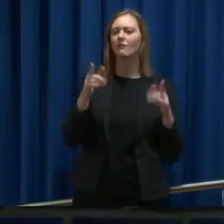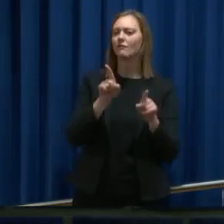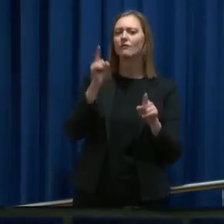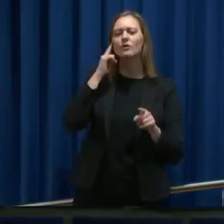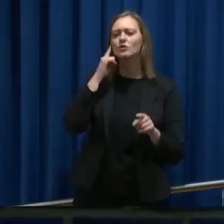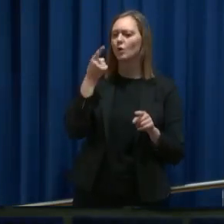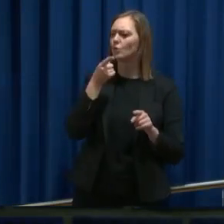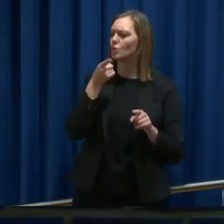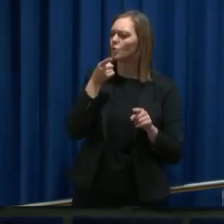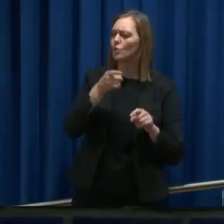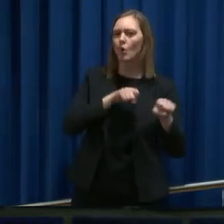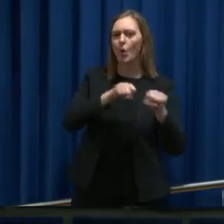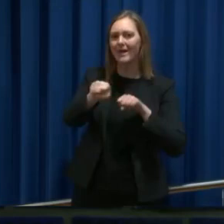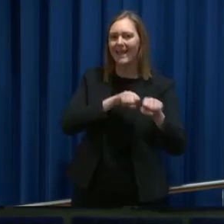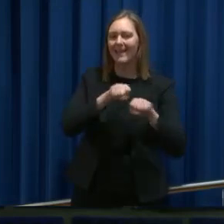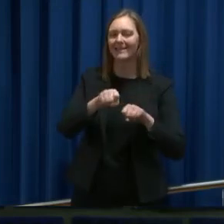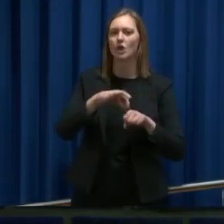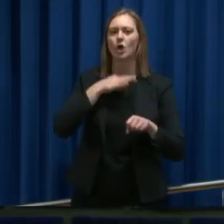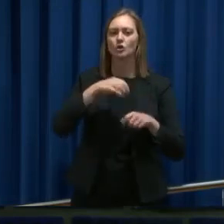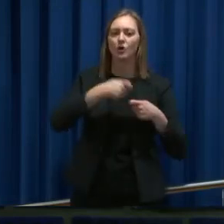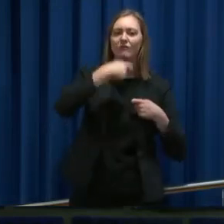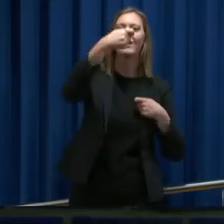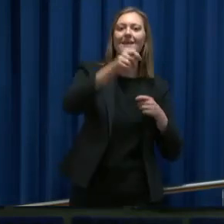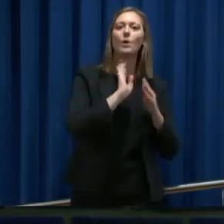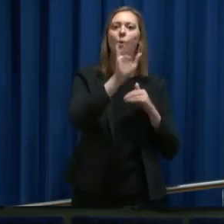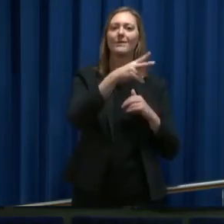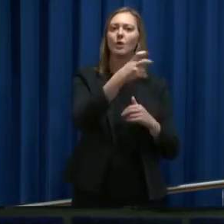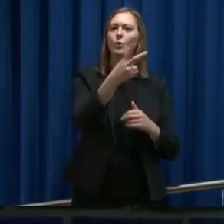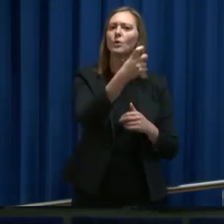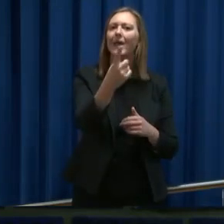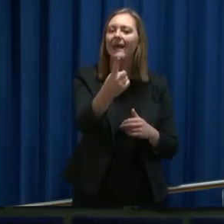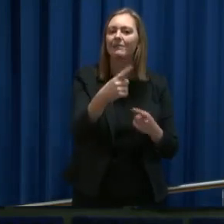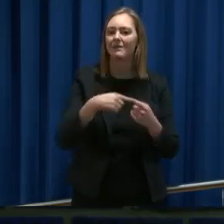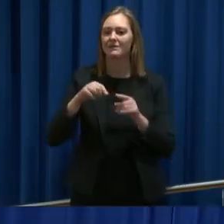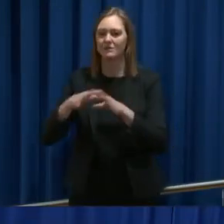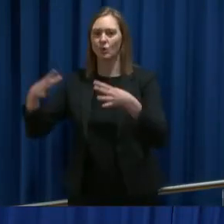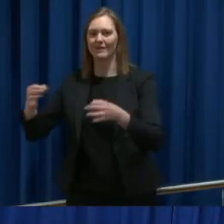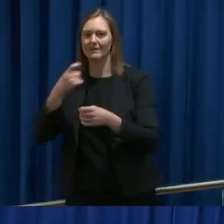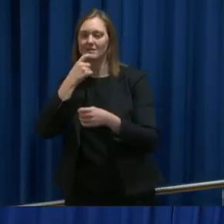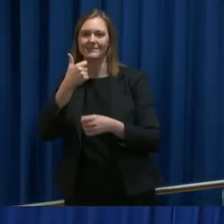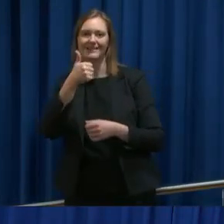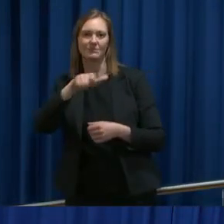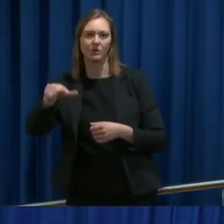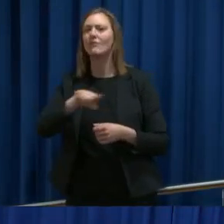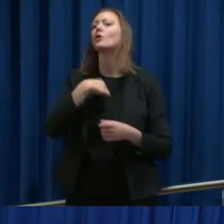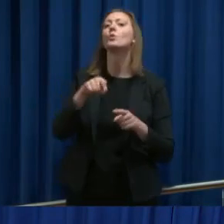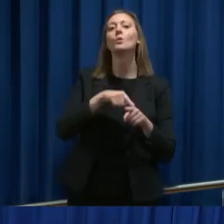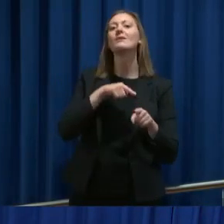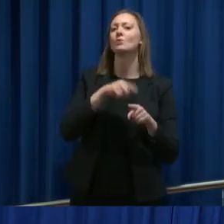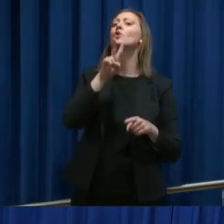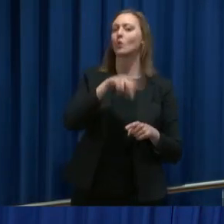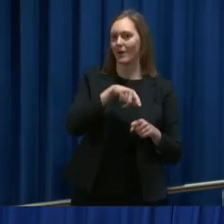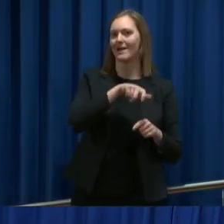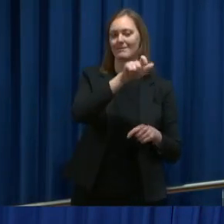forlenge den loven ut 2021, men fikk bare seks måneder av Stortinget. Hva er det en kommentar til det? Altså vårt utgangspunkt var tolv måneder,